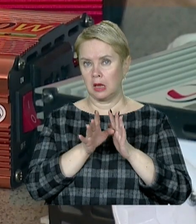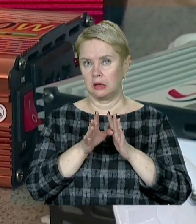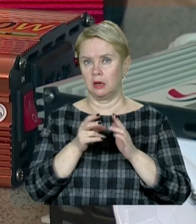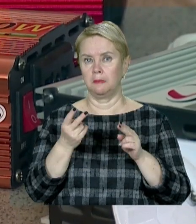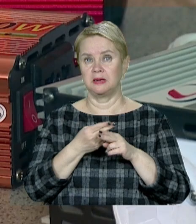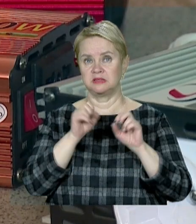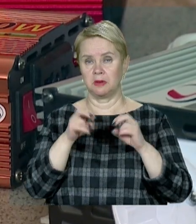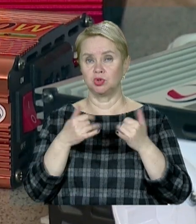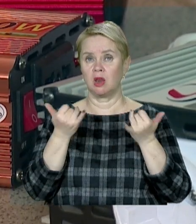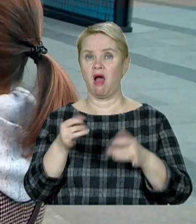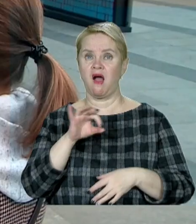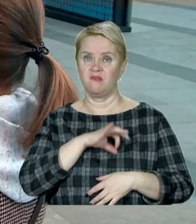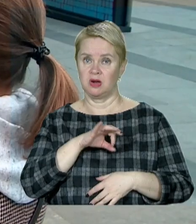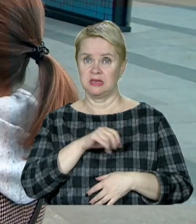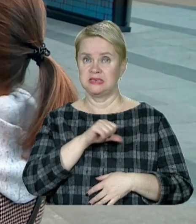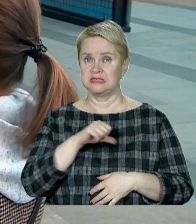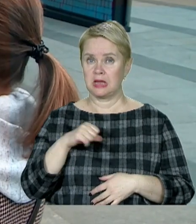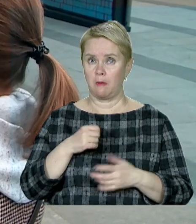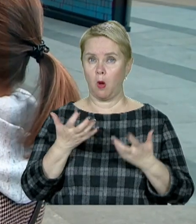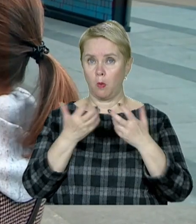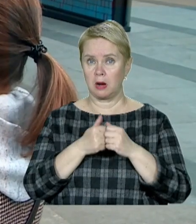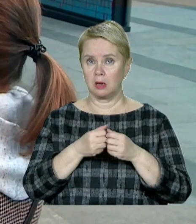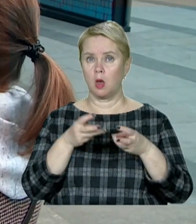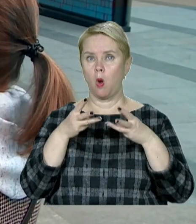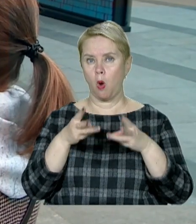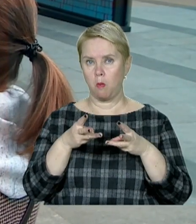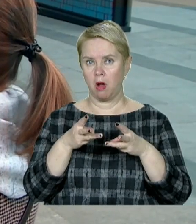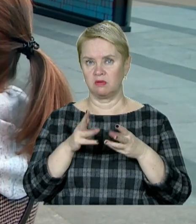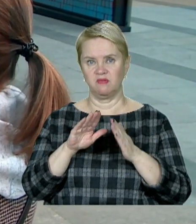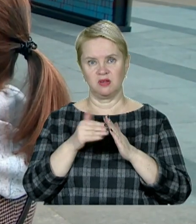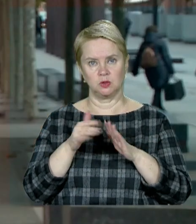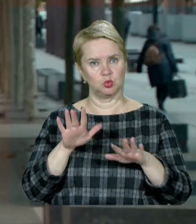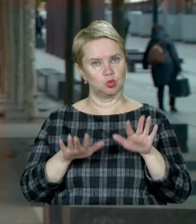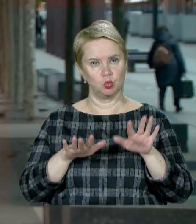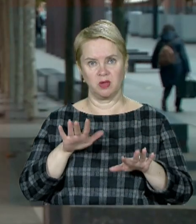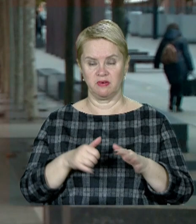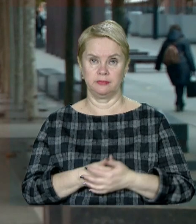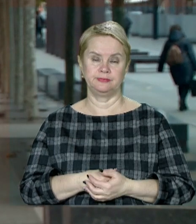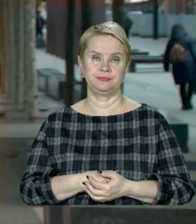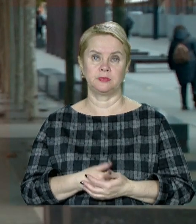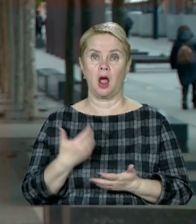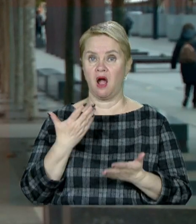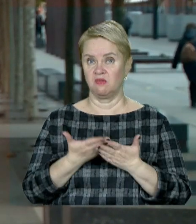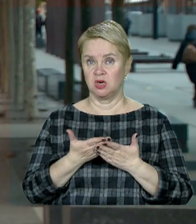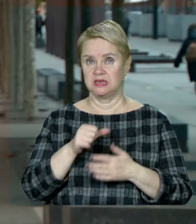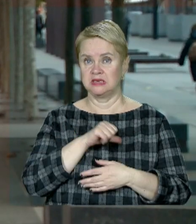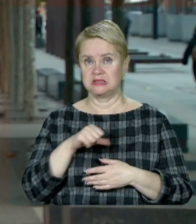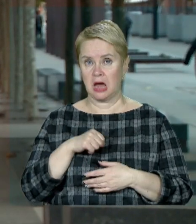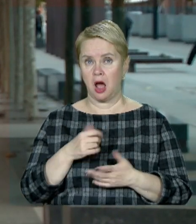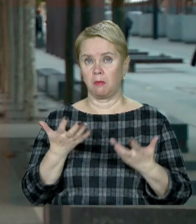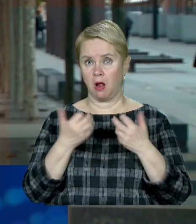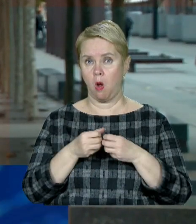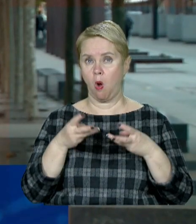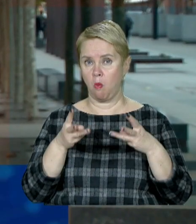безпечні для використання, то саморобні прилади для опалення викликають сумніви. А вже ж саморобні прилади